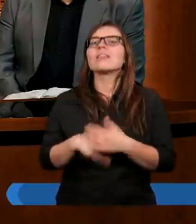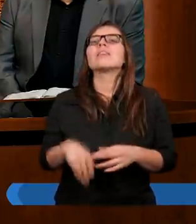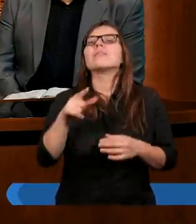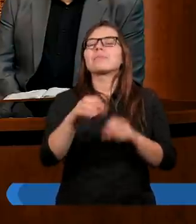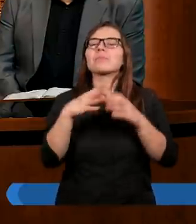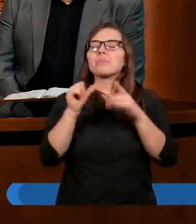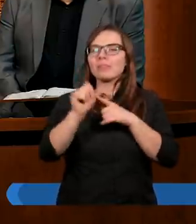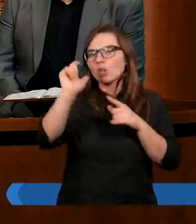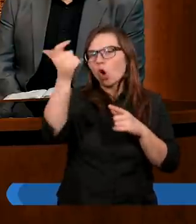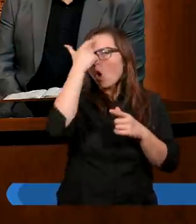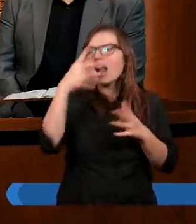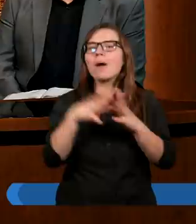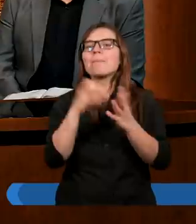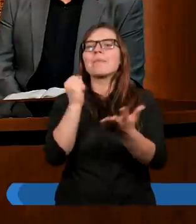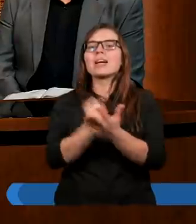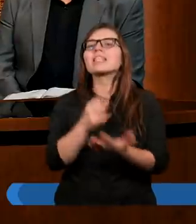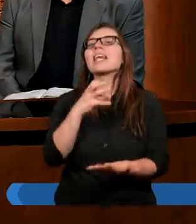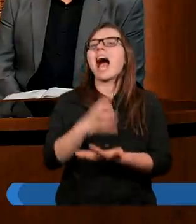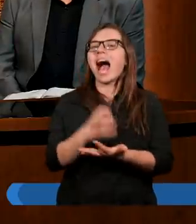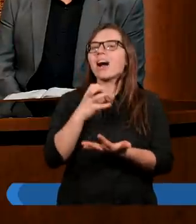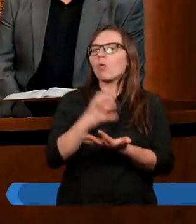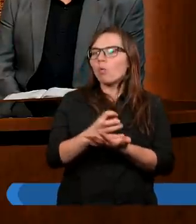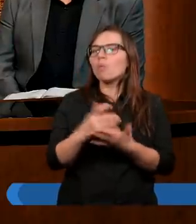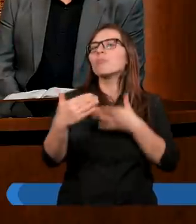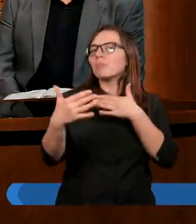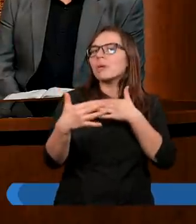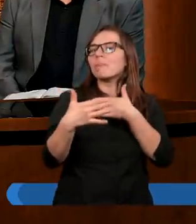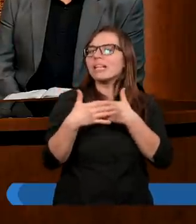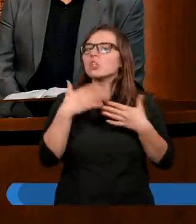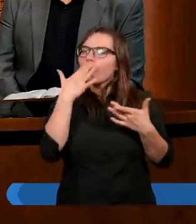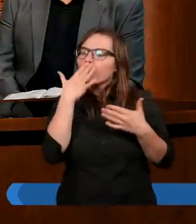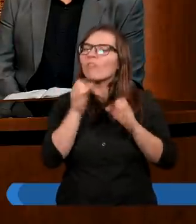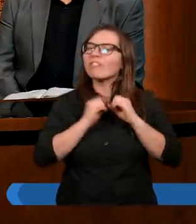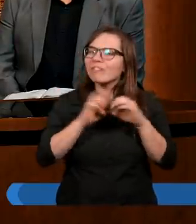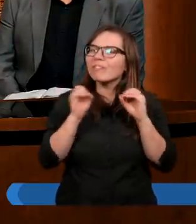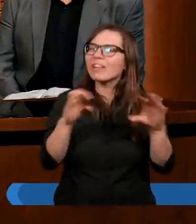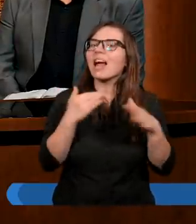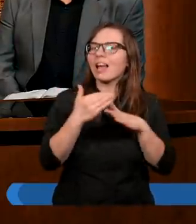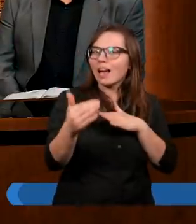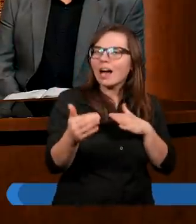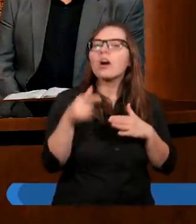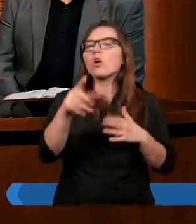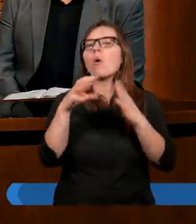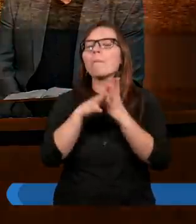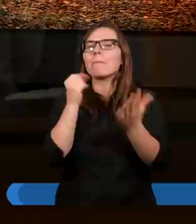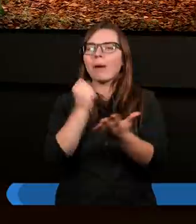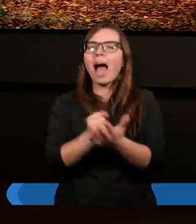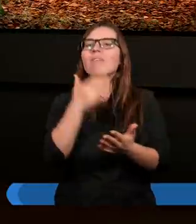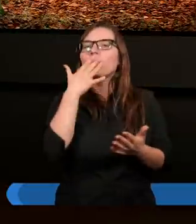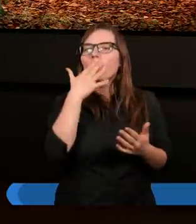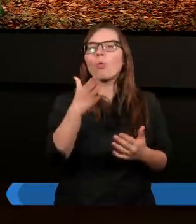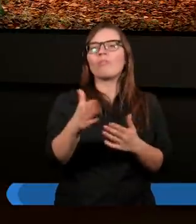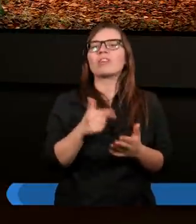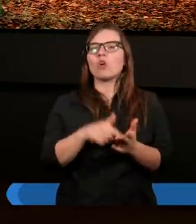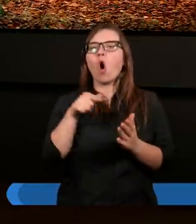ilustrujący rolę prawa, Jakub przybliża, kiedy porównuje prawo do lustra.